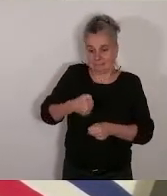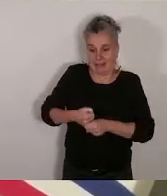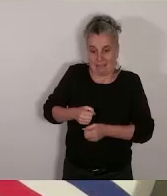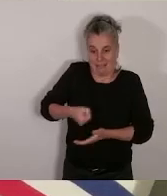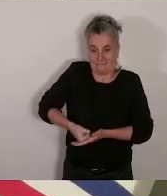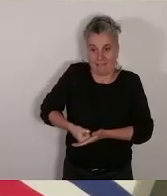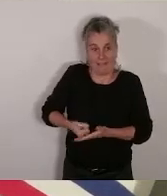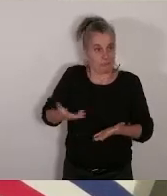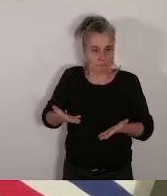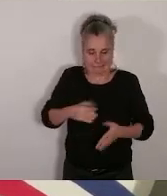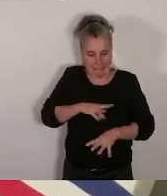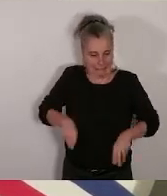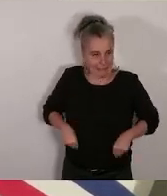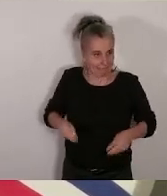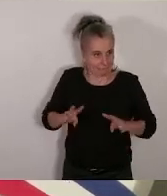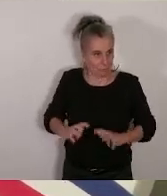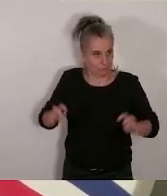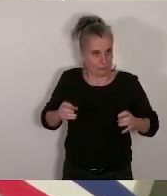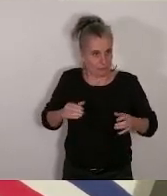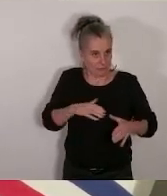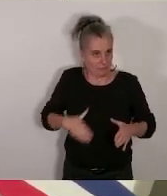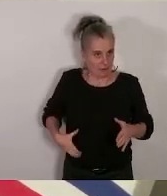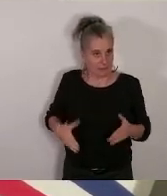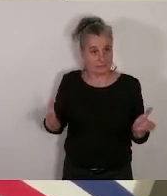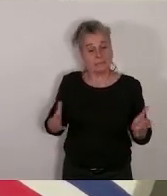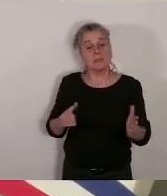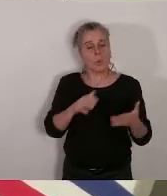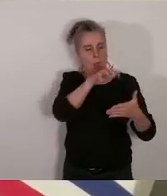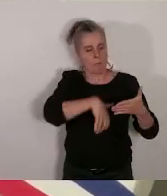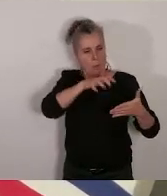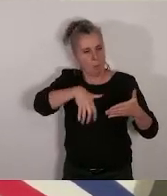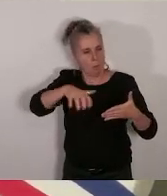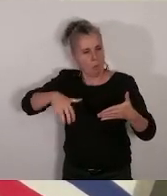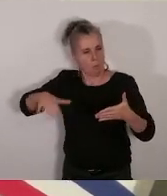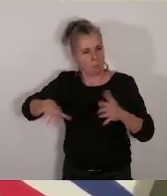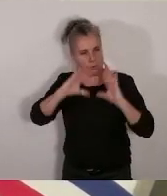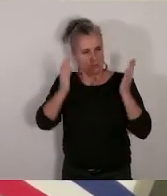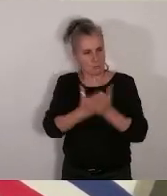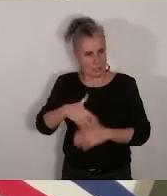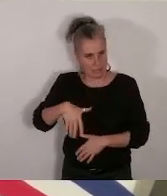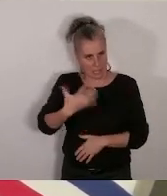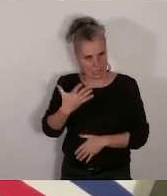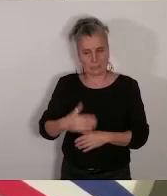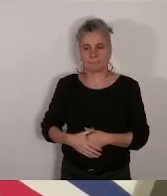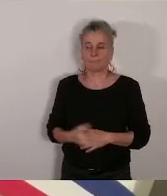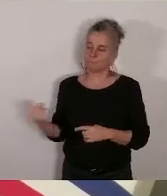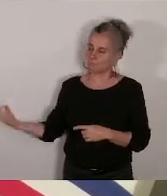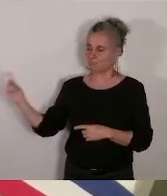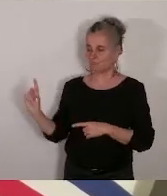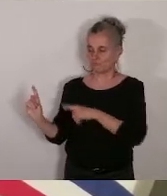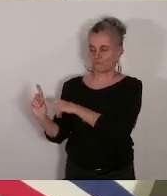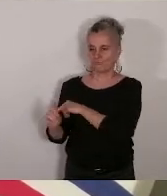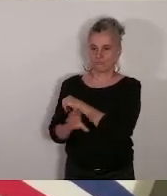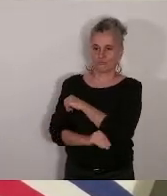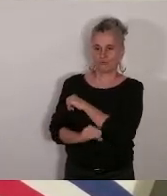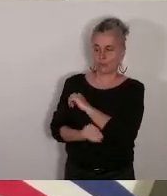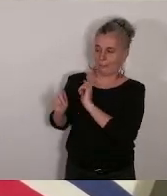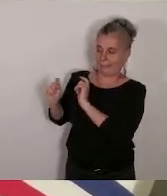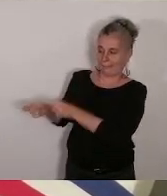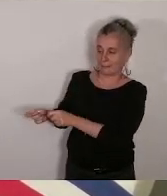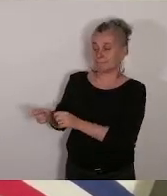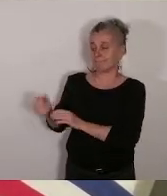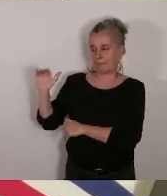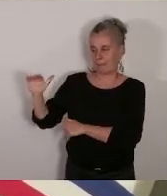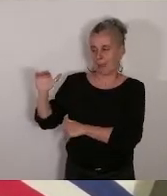allons délibérer et donner un avis sur 15 délibérations. Mais auparavant, j'appelle le secrétaire de séance pour faire l'appel.